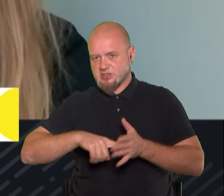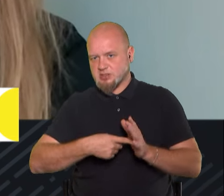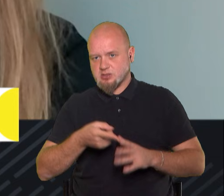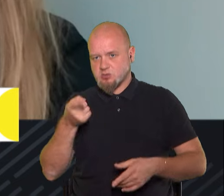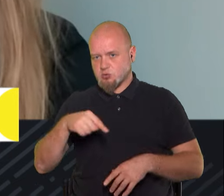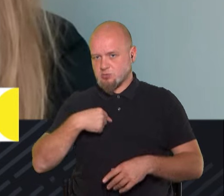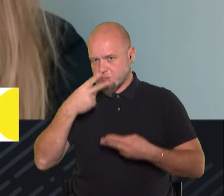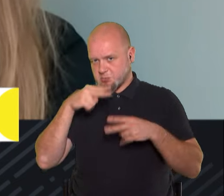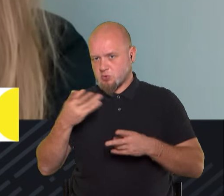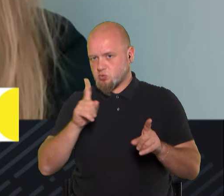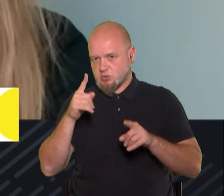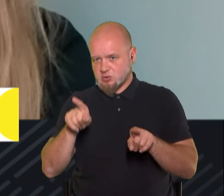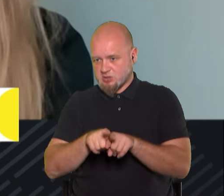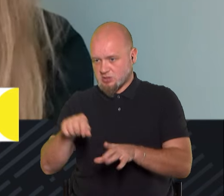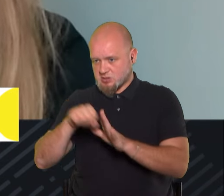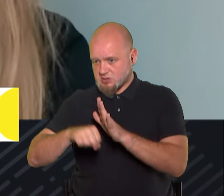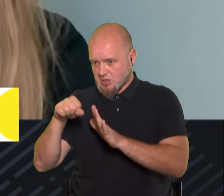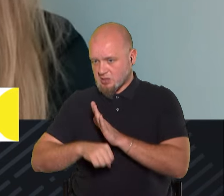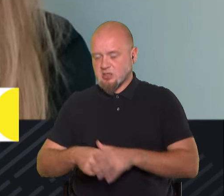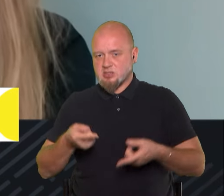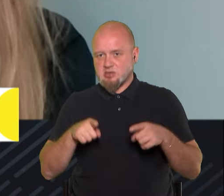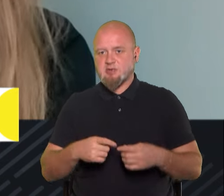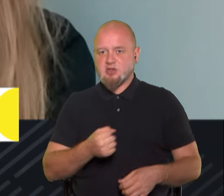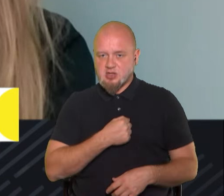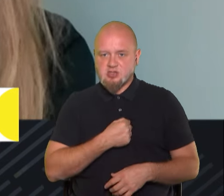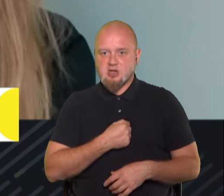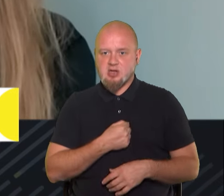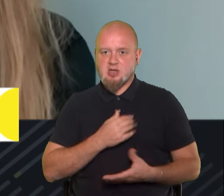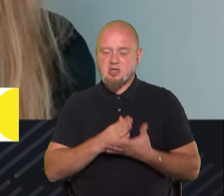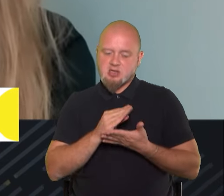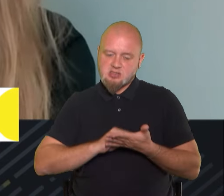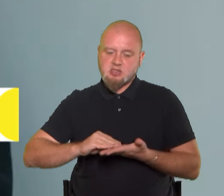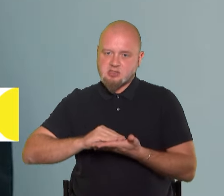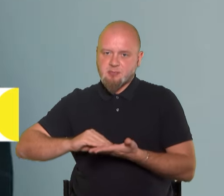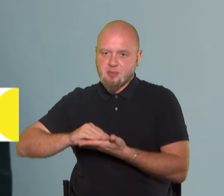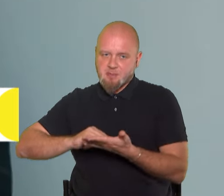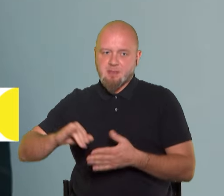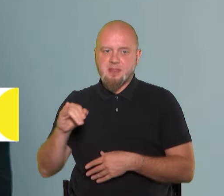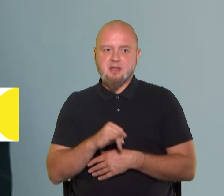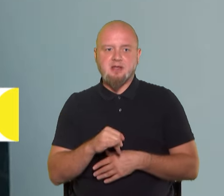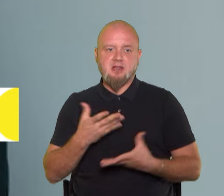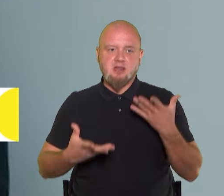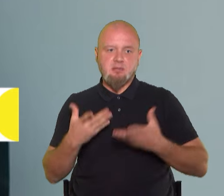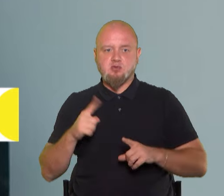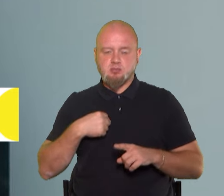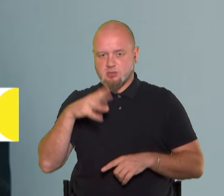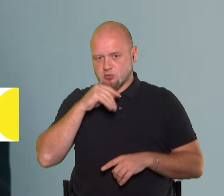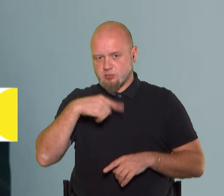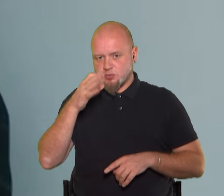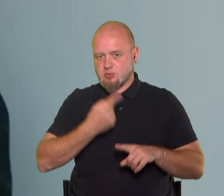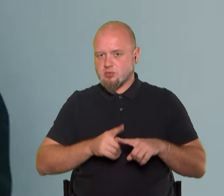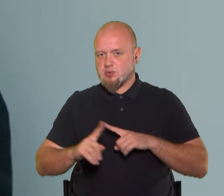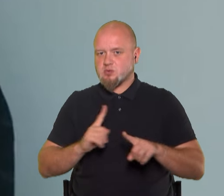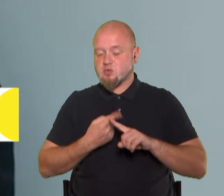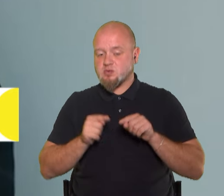Тому що ми бачимо, що такі страти, насправді, на жаль, є системними. І, напевно, що ми можемо говорити про те,